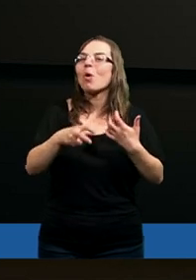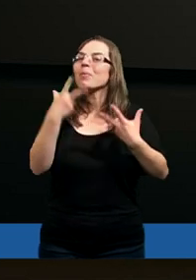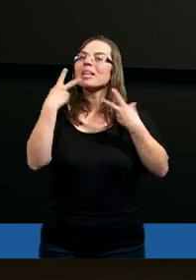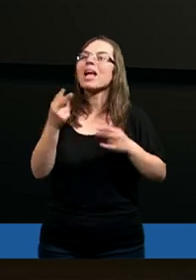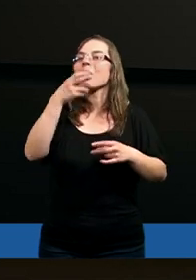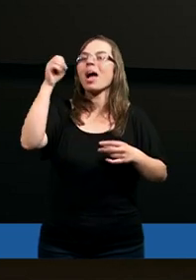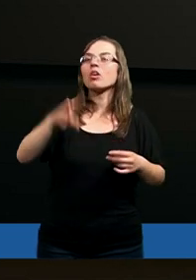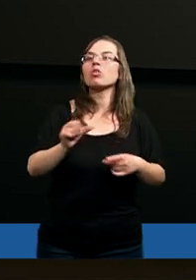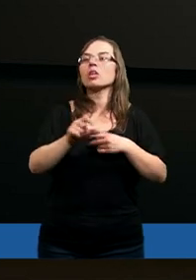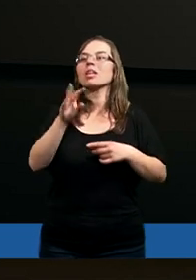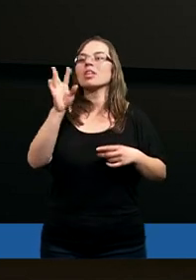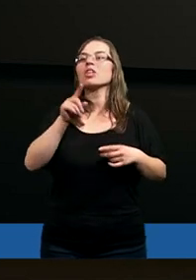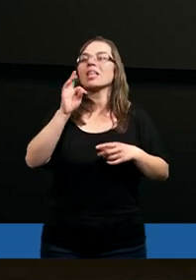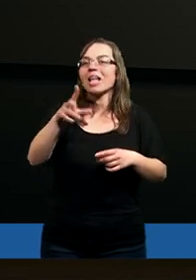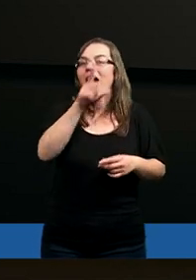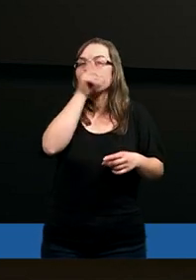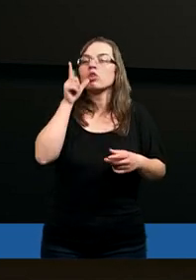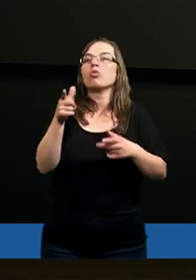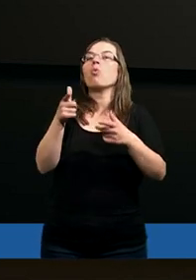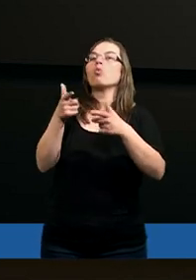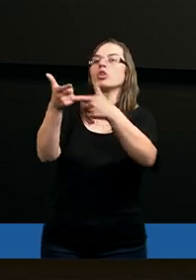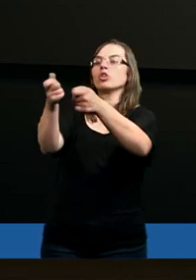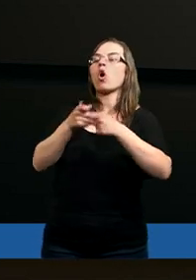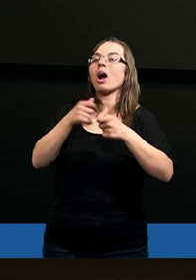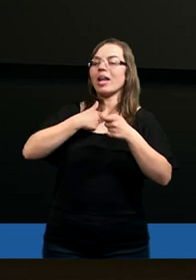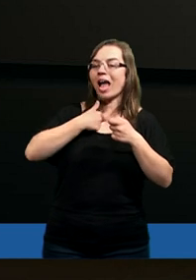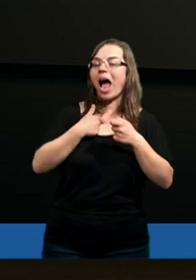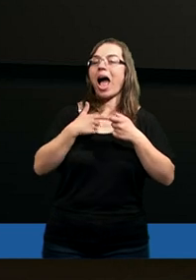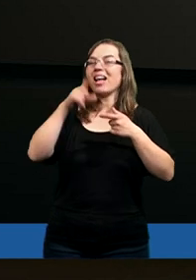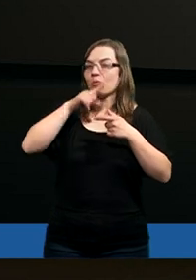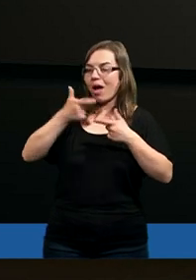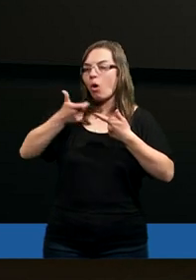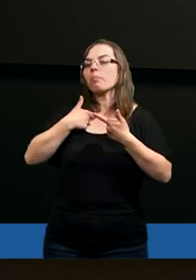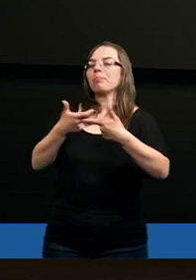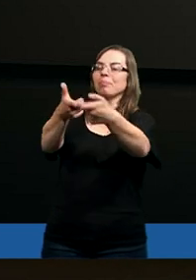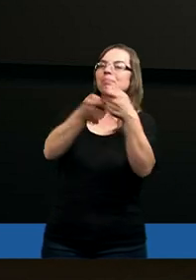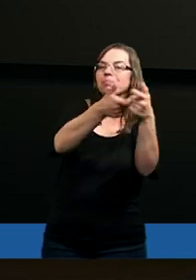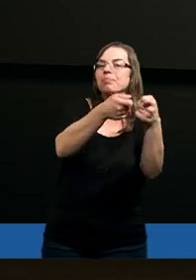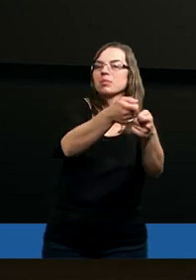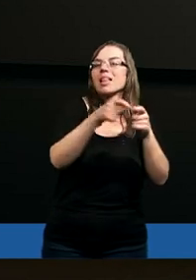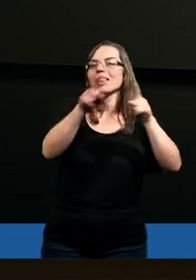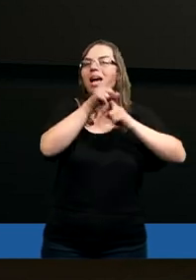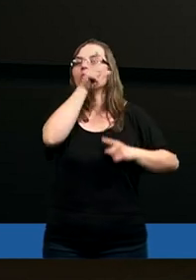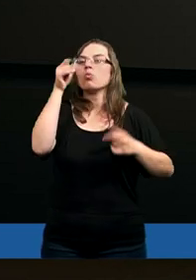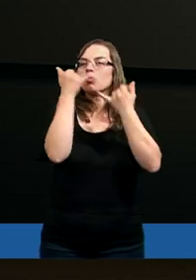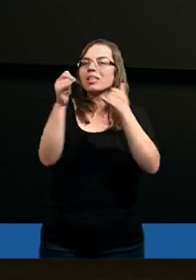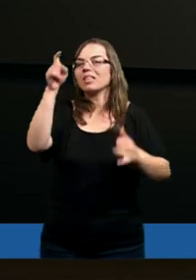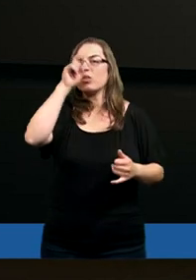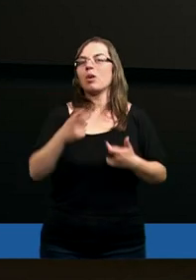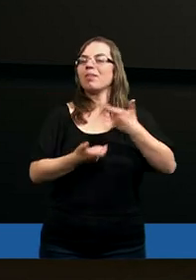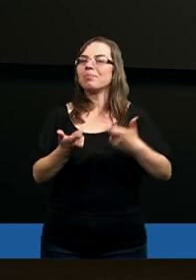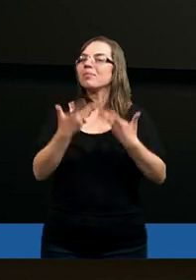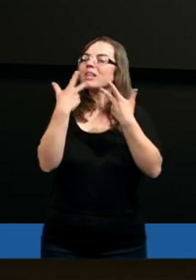ale chodzi o to, najgorsze jest to, gdy ktoś w takie rzeczy wciąga innych jeszcze. Ten problem się rozlewa, prawda? Ale o